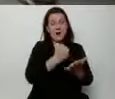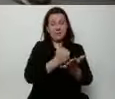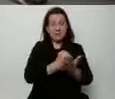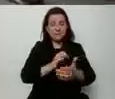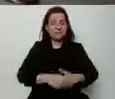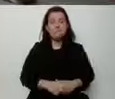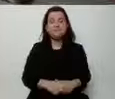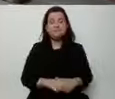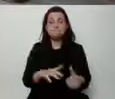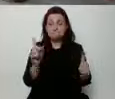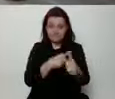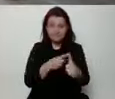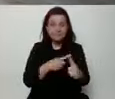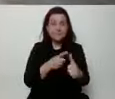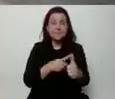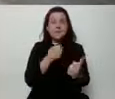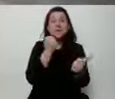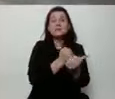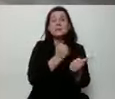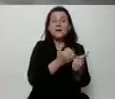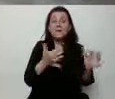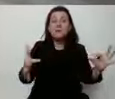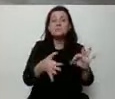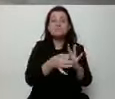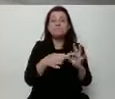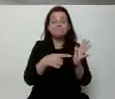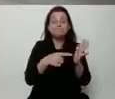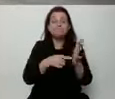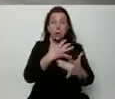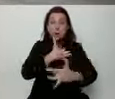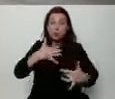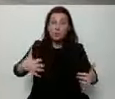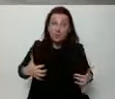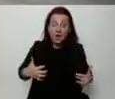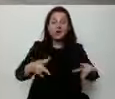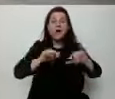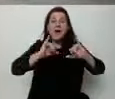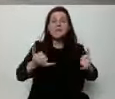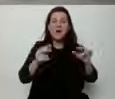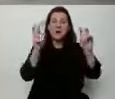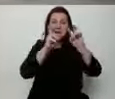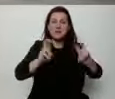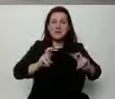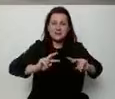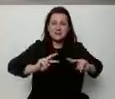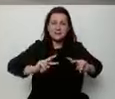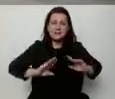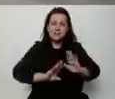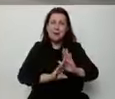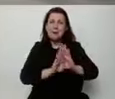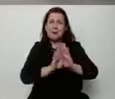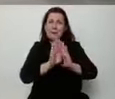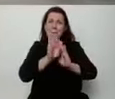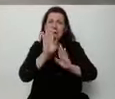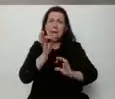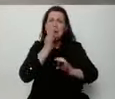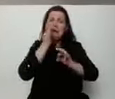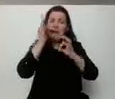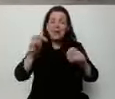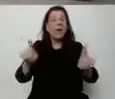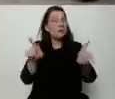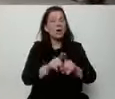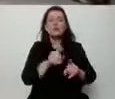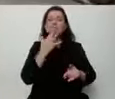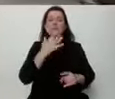wszystkim o kwestiach związanych właśnie z gospodarką, z wychodzeniem z kryzysu. Ale również będę twardo mówił o uczciwości.